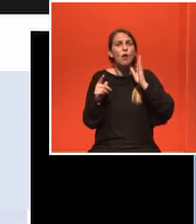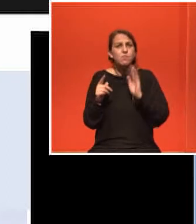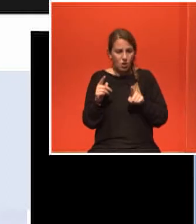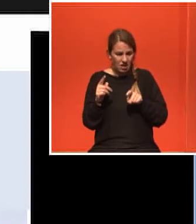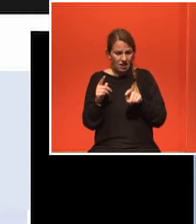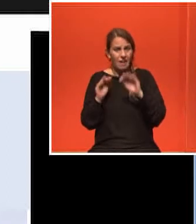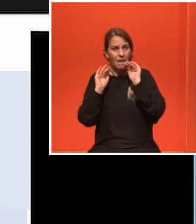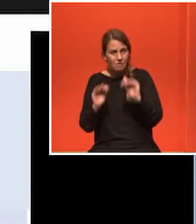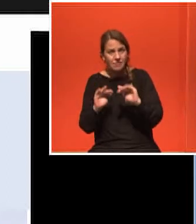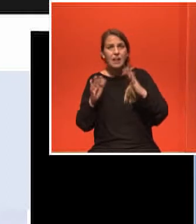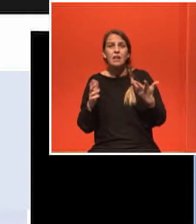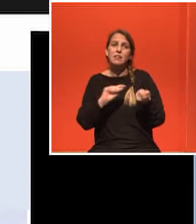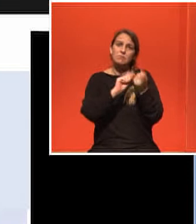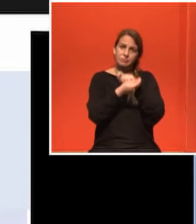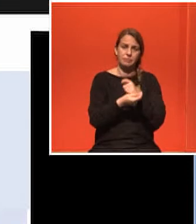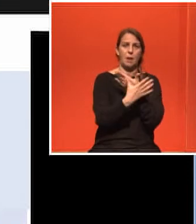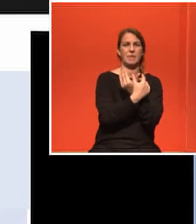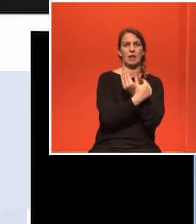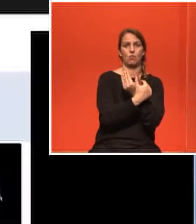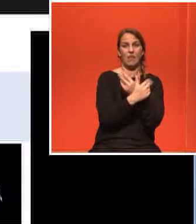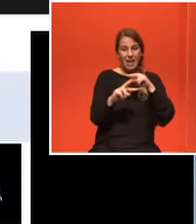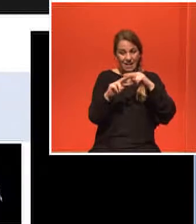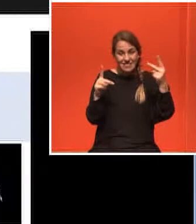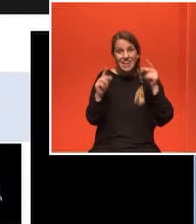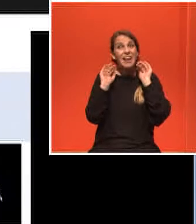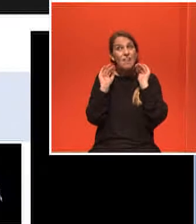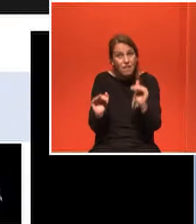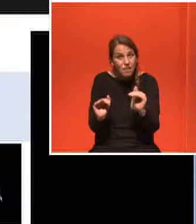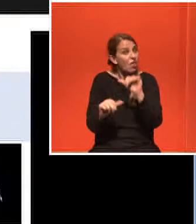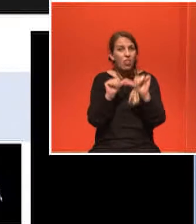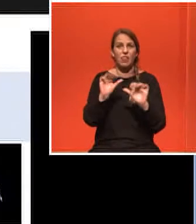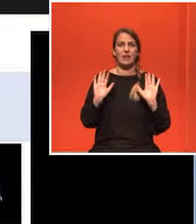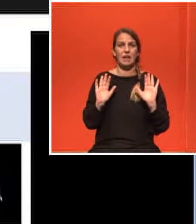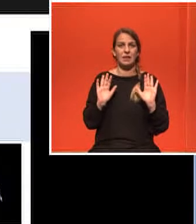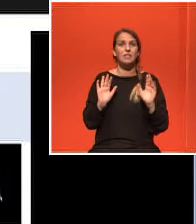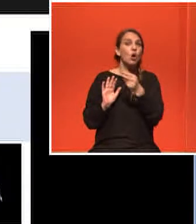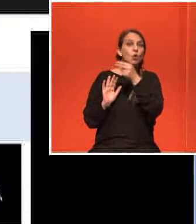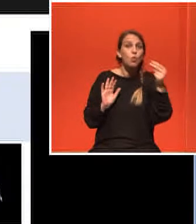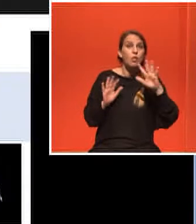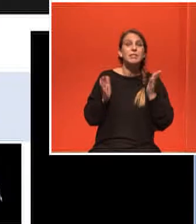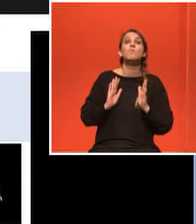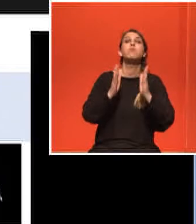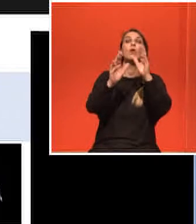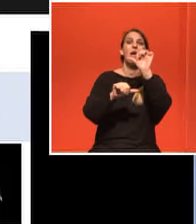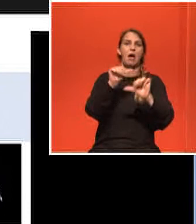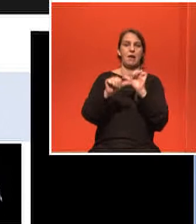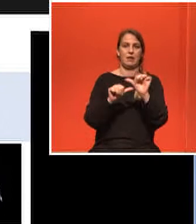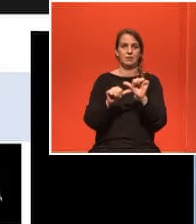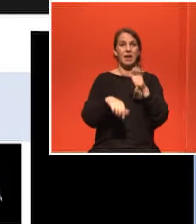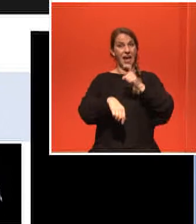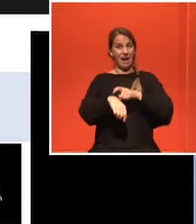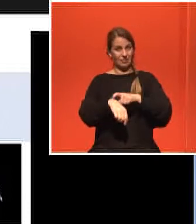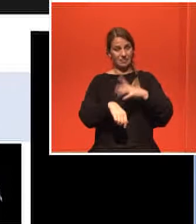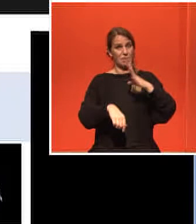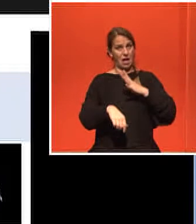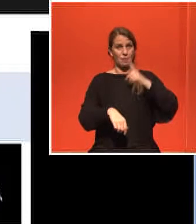τρόπος που διαβάζεται το γενετικό του υλικό με βάση λοιπόν αυτό ξέρουμε σήμερα ότι η φυσιολογία του ανθρώπου αποτελείται από